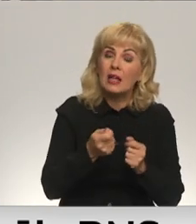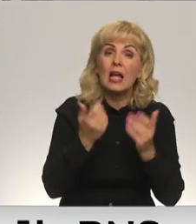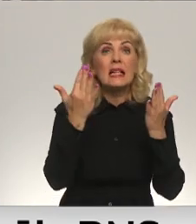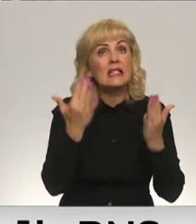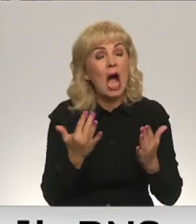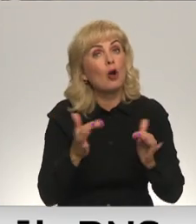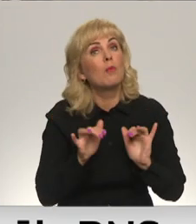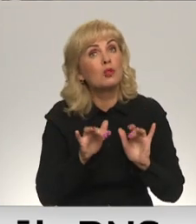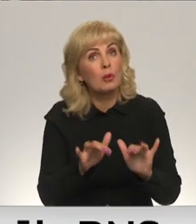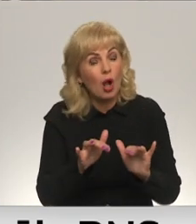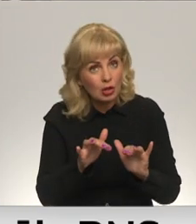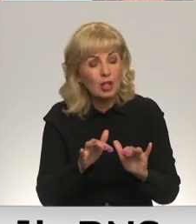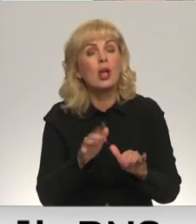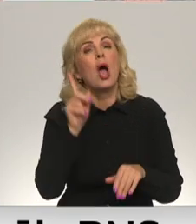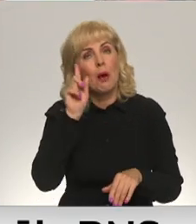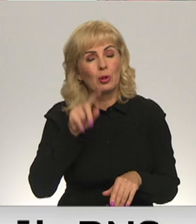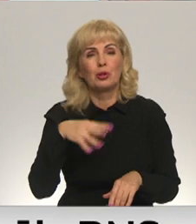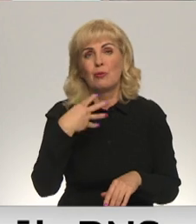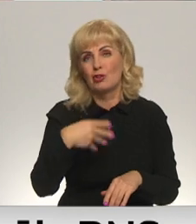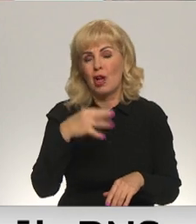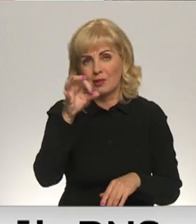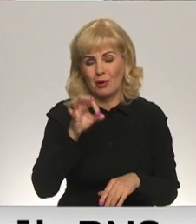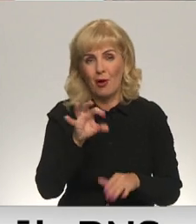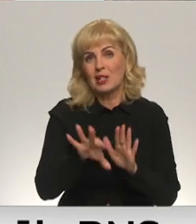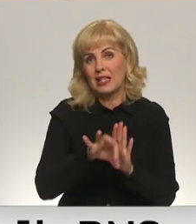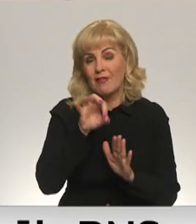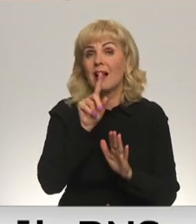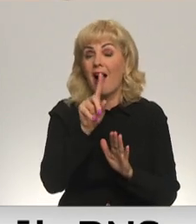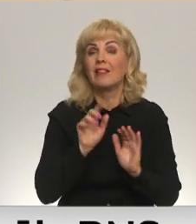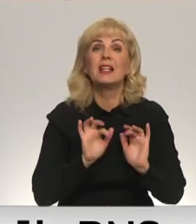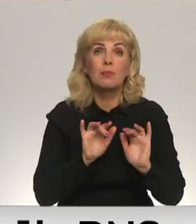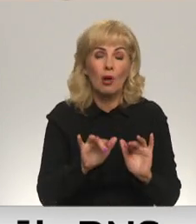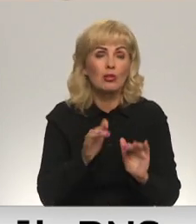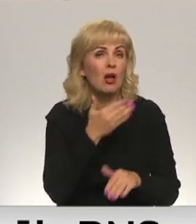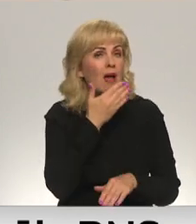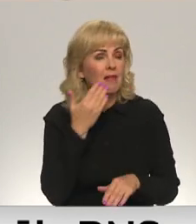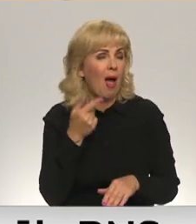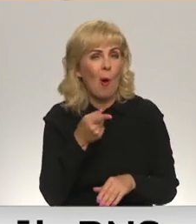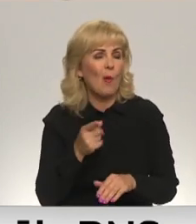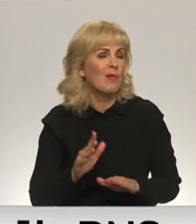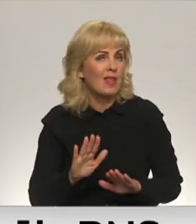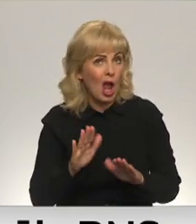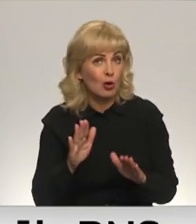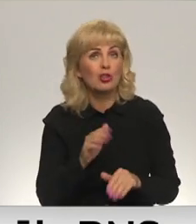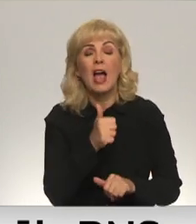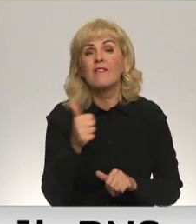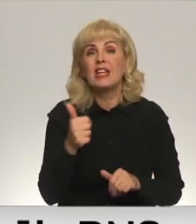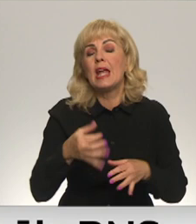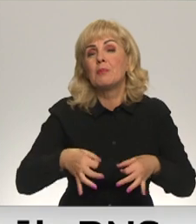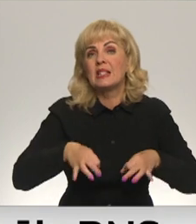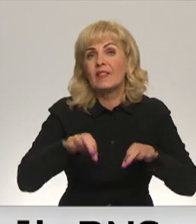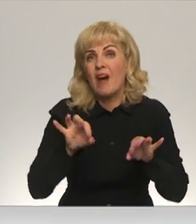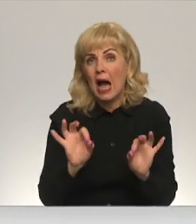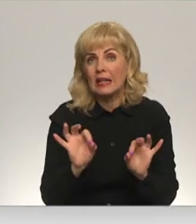procesu, zīmīgi, ka 40% izvēlējās procesu, un tas nav nejauši. Viņiem ir svarīgāk nevis